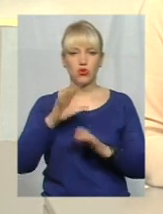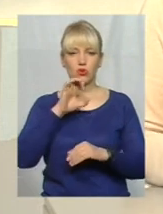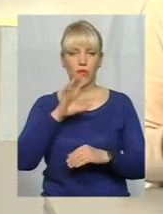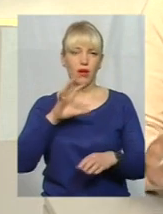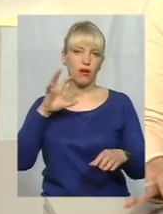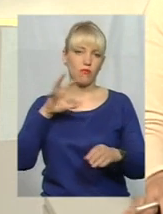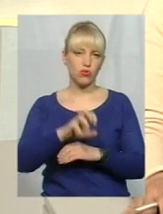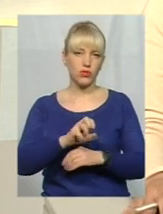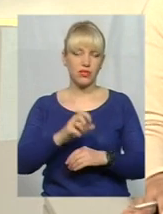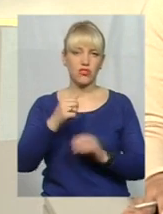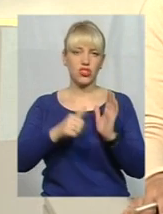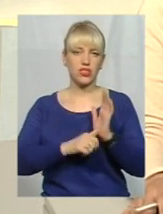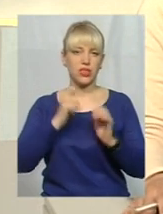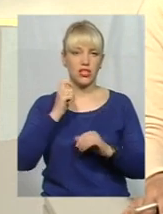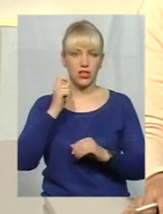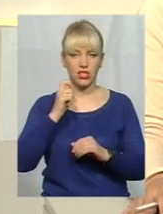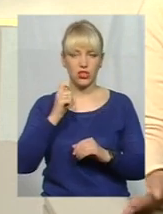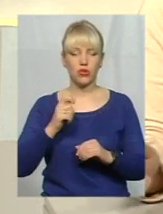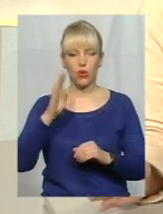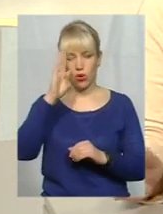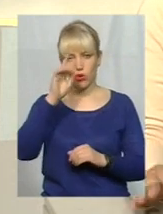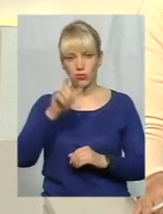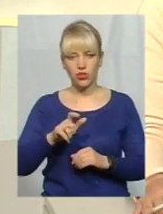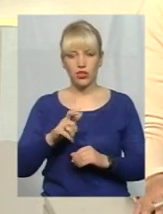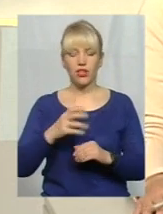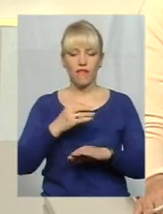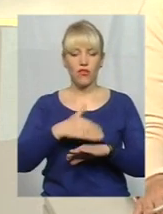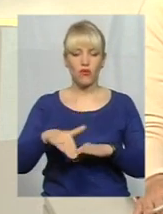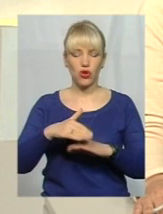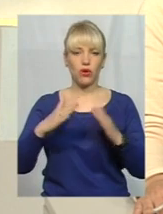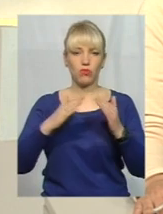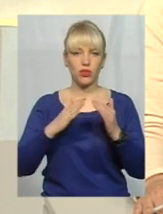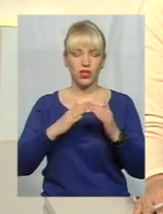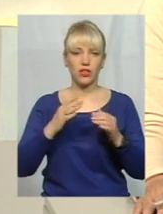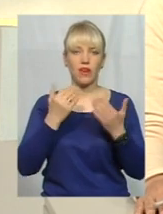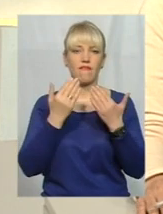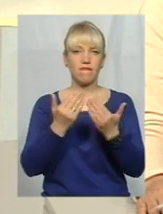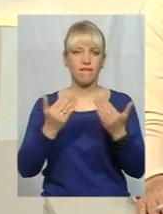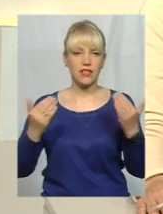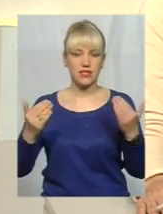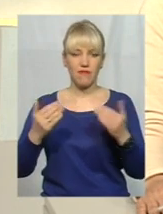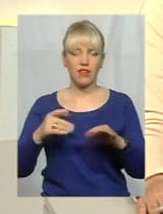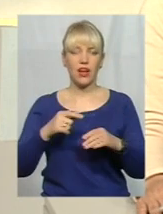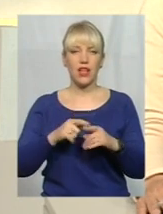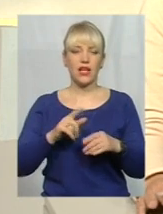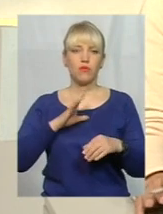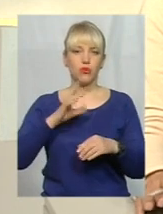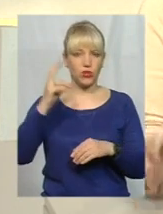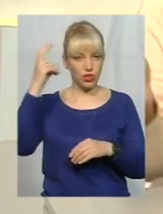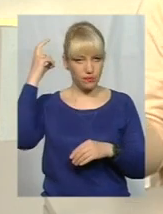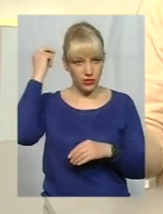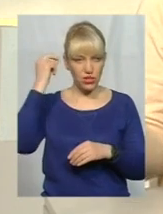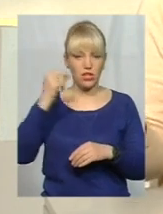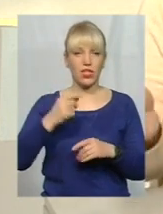шестирічного хлопчика у дворі Бутинку, де мешкала родина. Це мікрорайон-виставка, тварина була чіпована. А